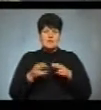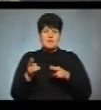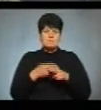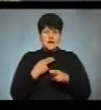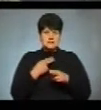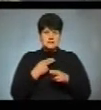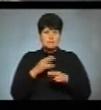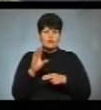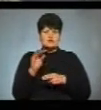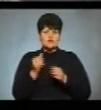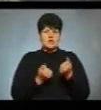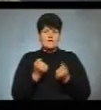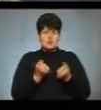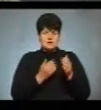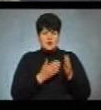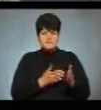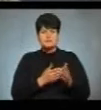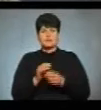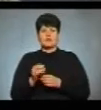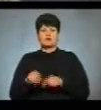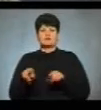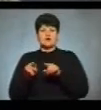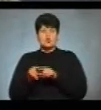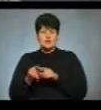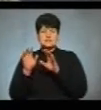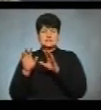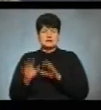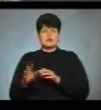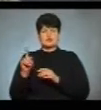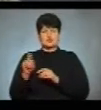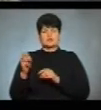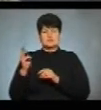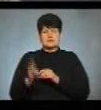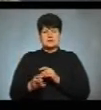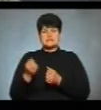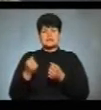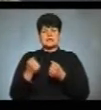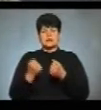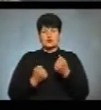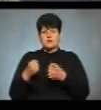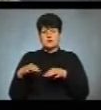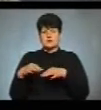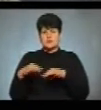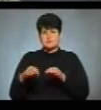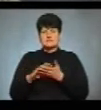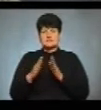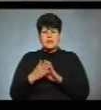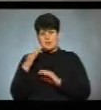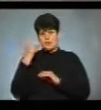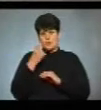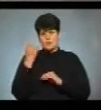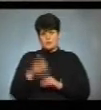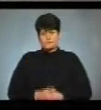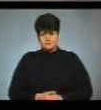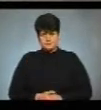посвідчення водія, а також за статтею 130 – це керування транспортним засобом у стані алкогольного спійнення.